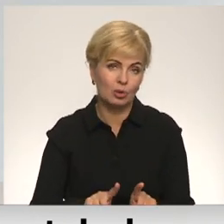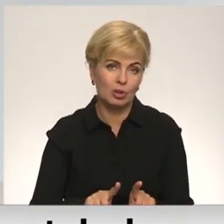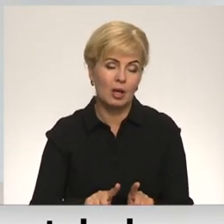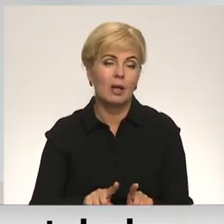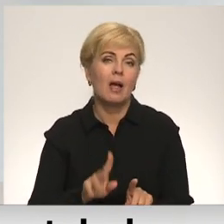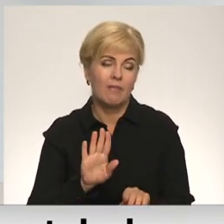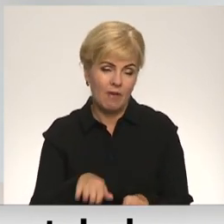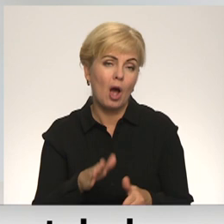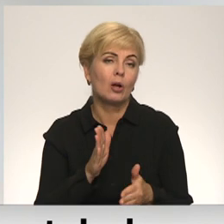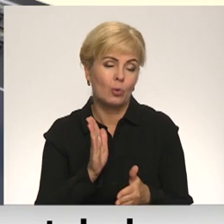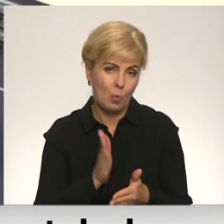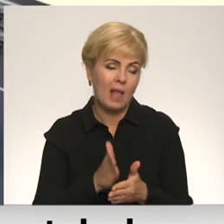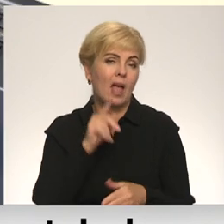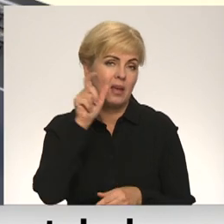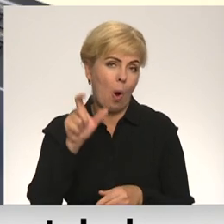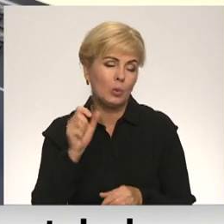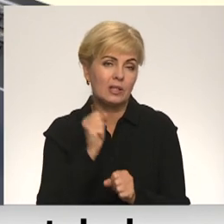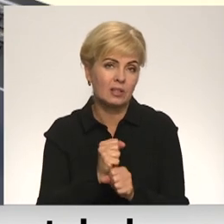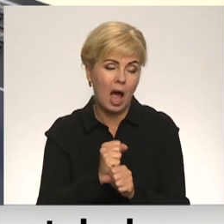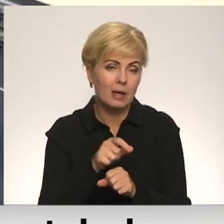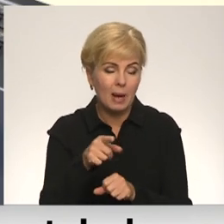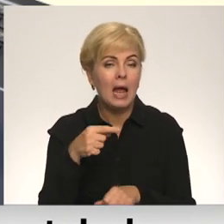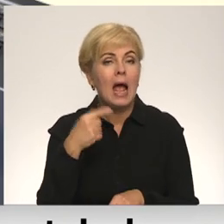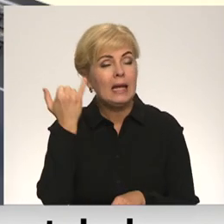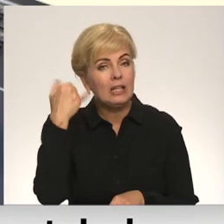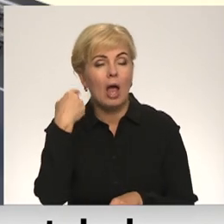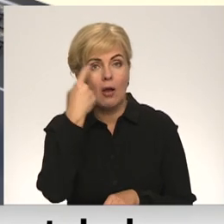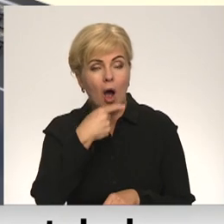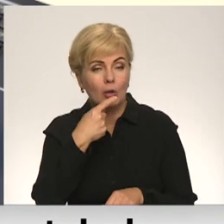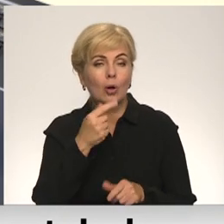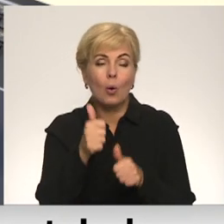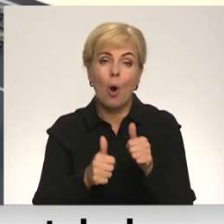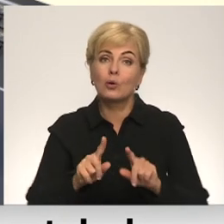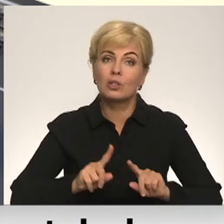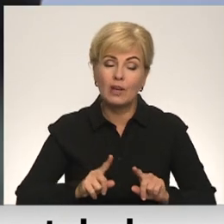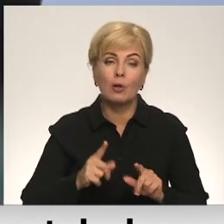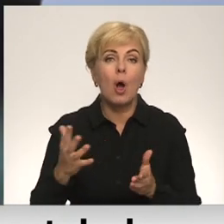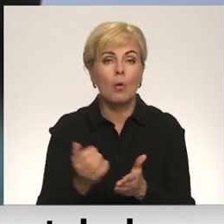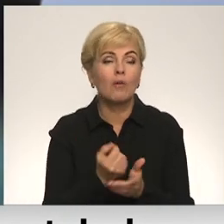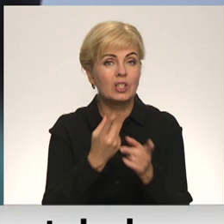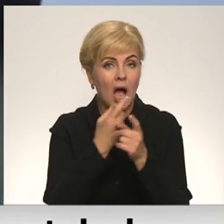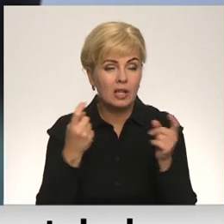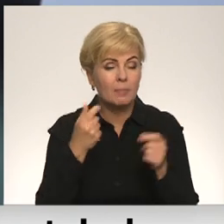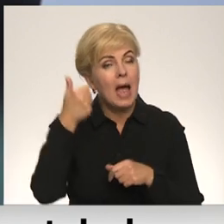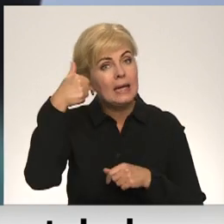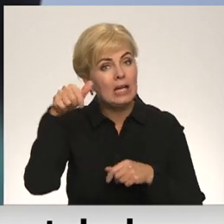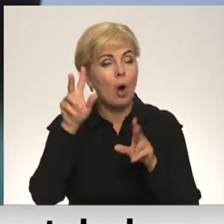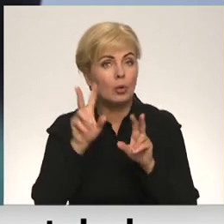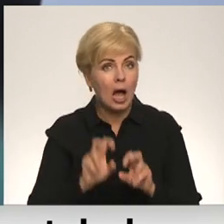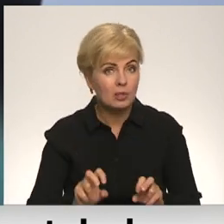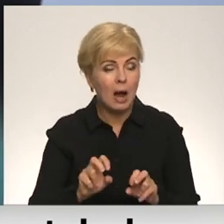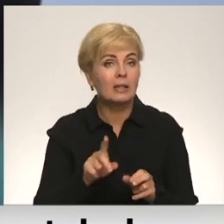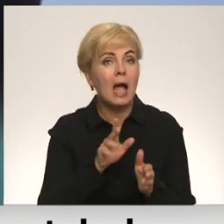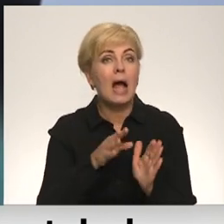pilnīgi noteikti var darīt. Darbmekļa idejas autori konkursa finālā īpašu atzinību guveno īgaunijas ekspertiem, kas atzina, ka